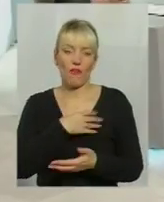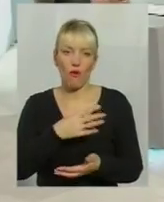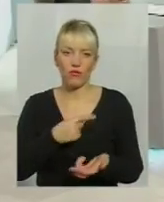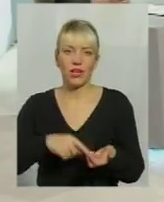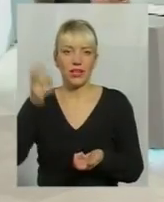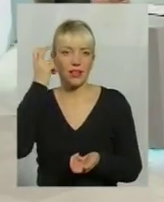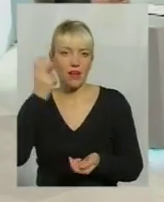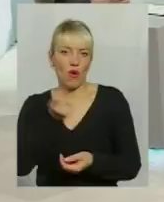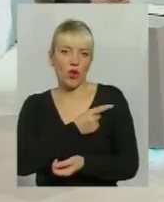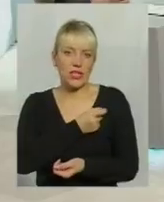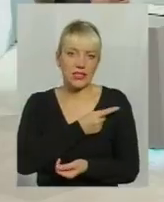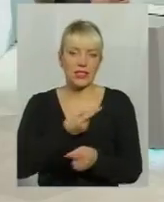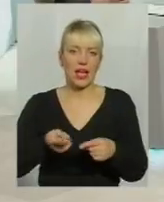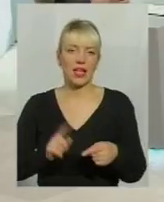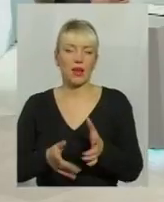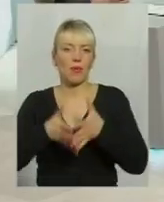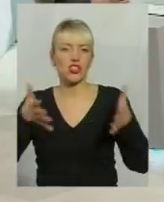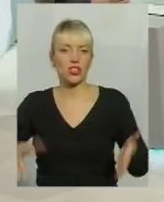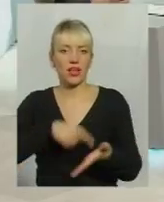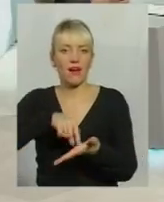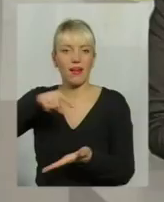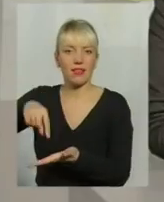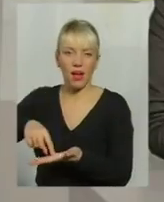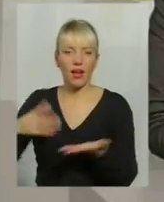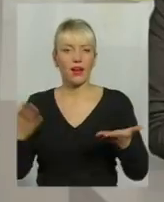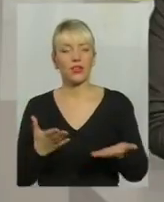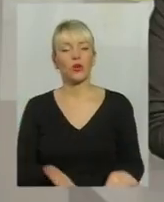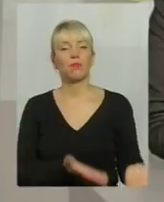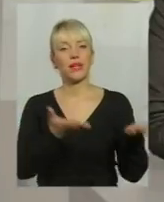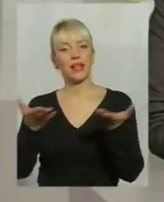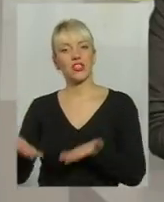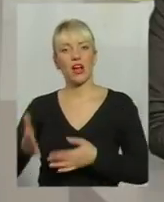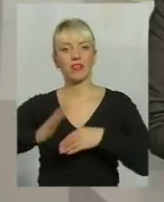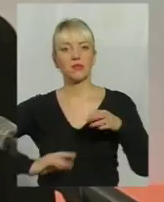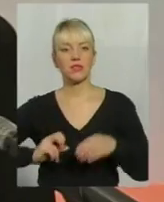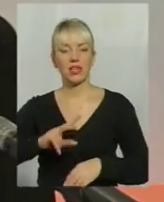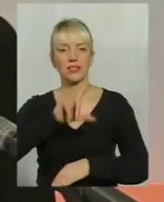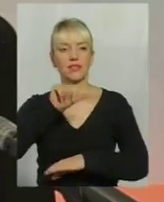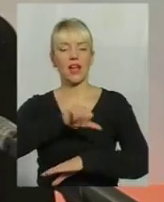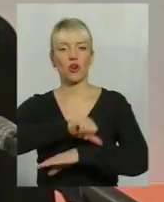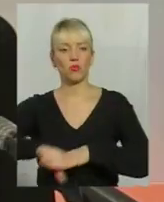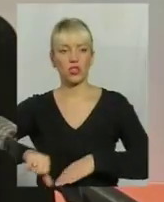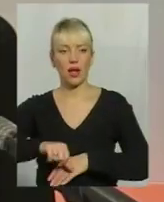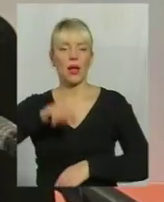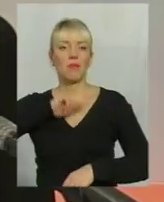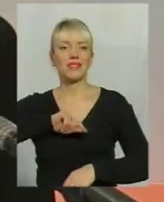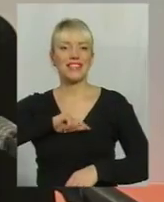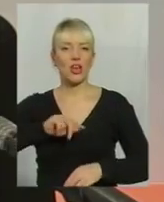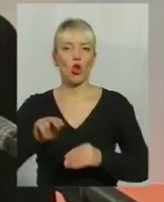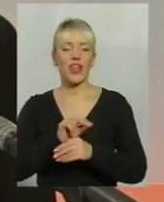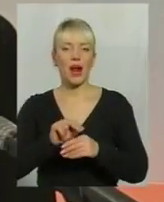Київ, Одеса. Тобто, це великі городи, які приглашають спеціалістів із-за рубежа, психотерапівів,